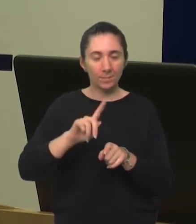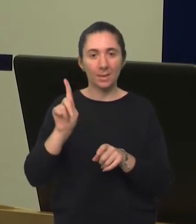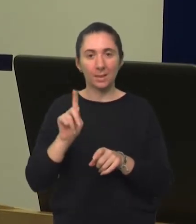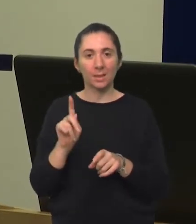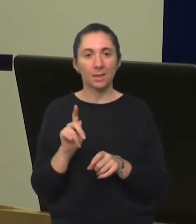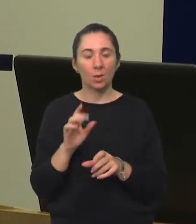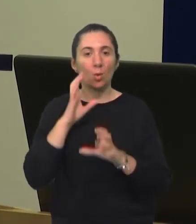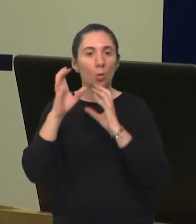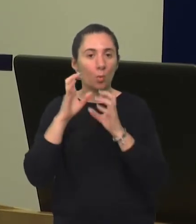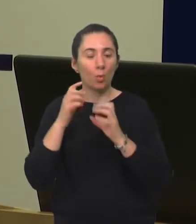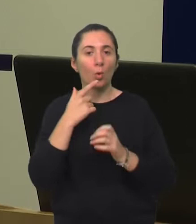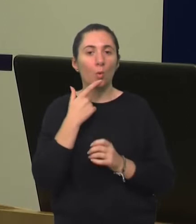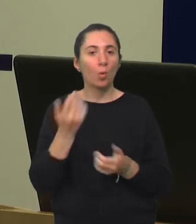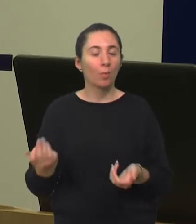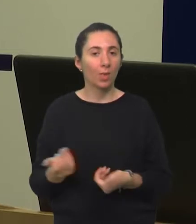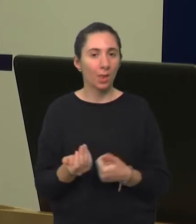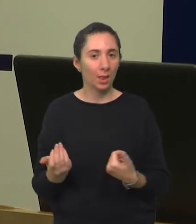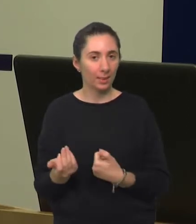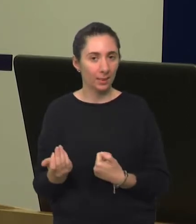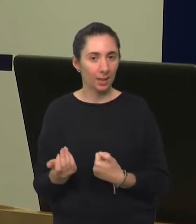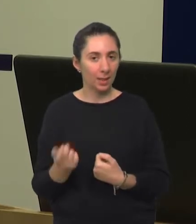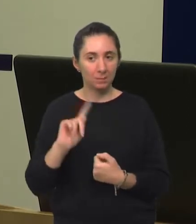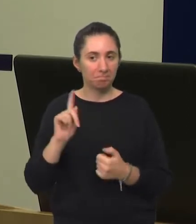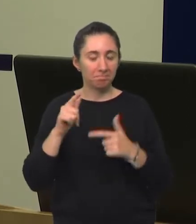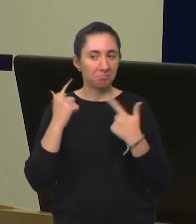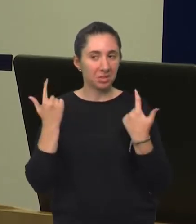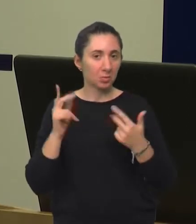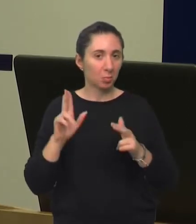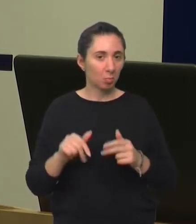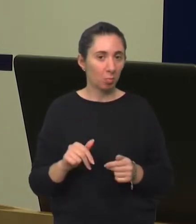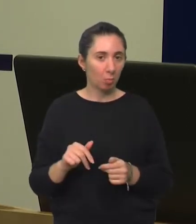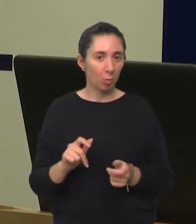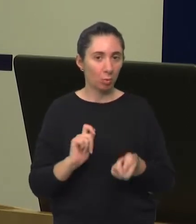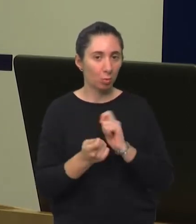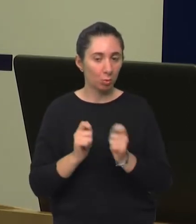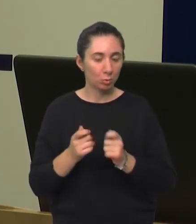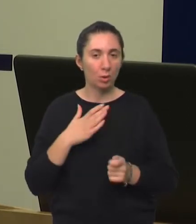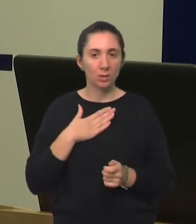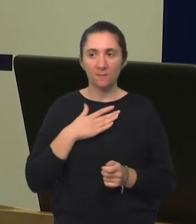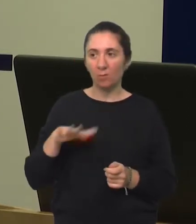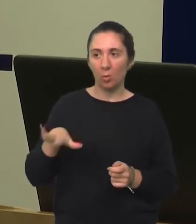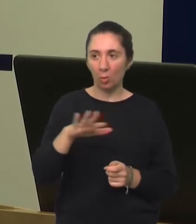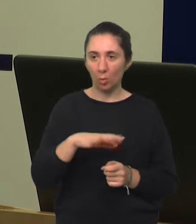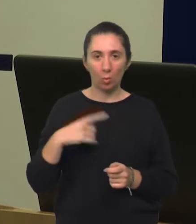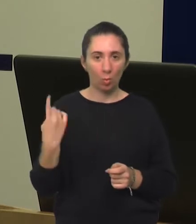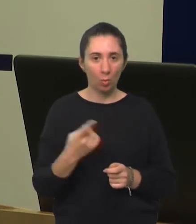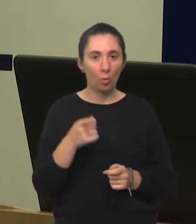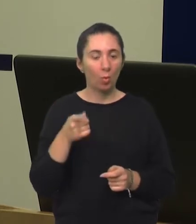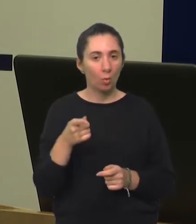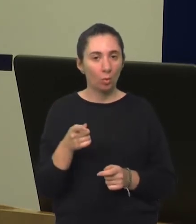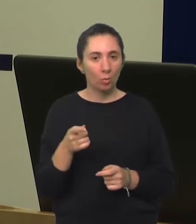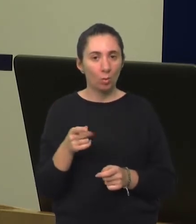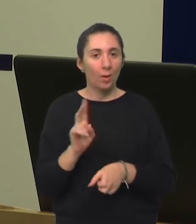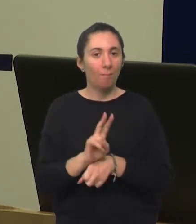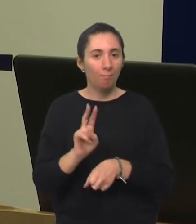komunikacije, dakle komunikacije u kojem djete nije svjesno da može utjecati na svoju okolinu, u intensijsku komunikaciju,